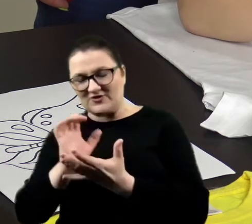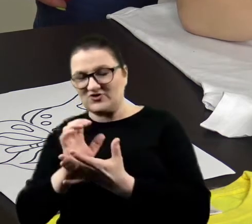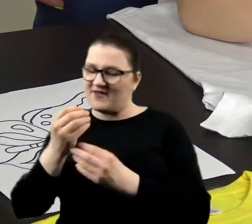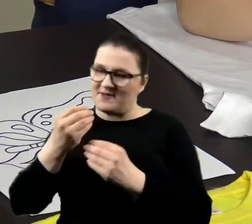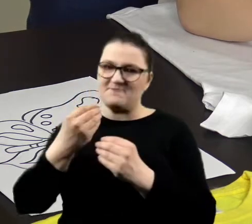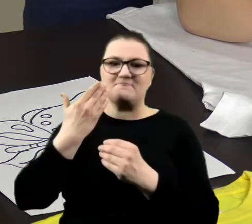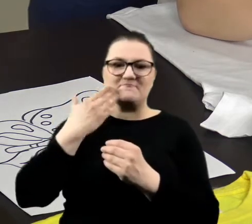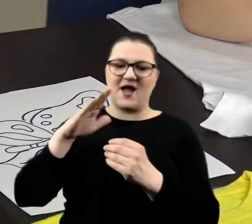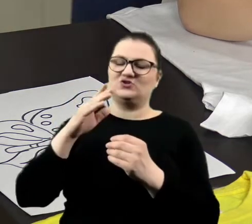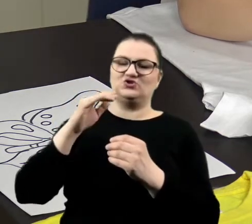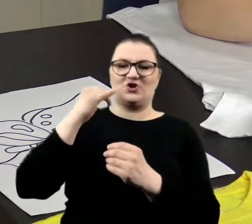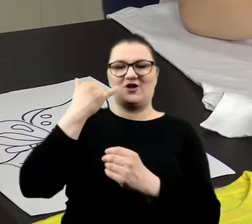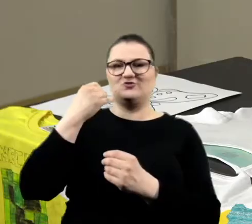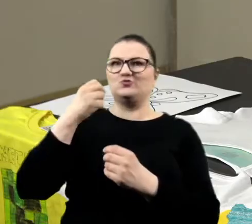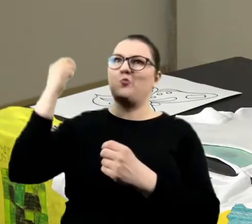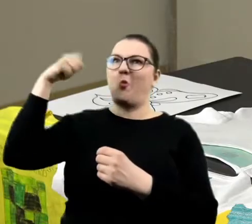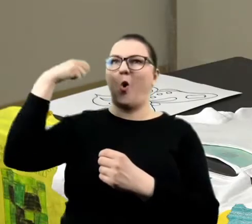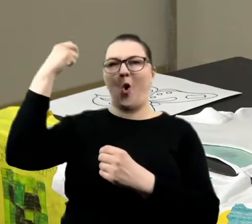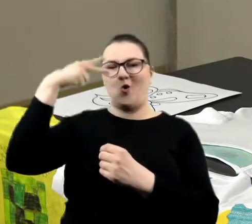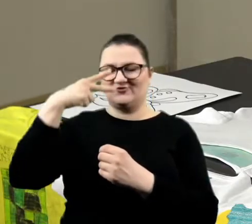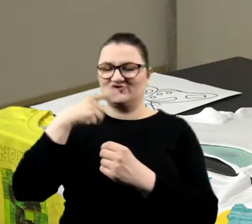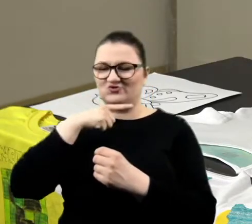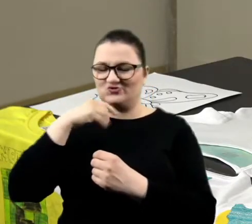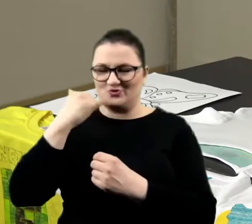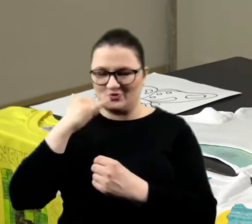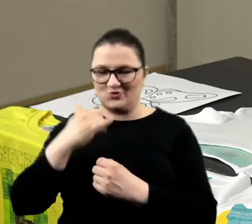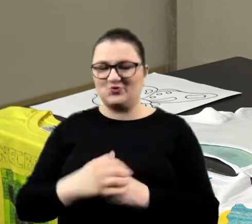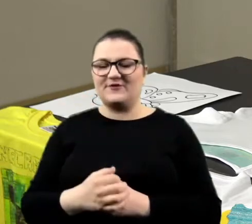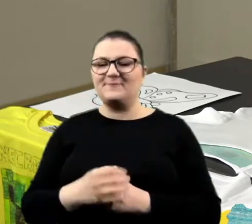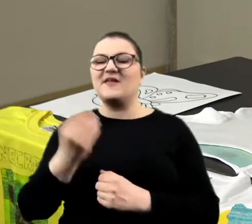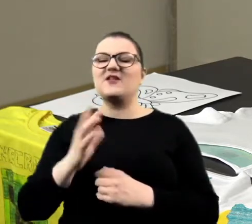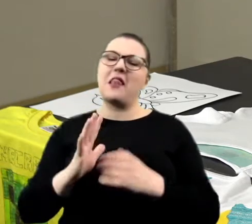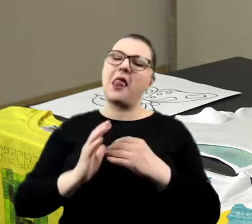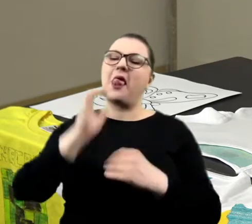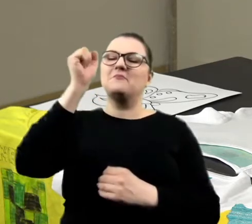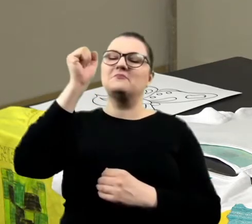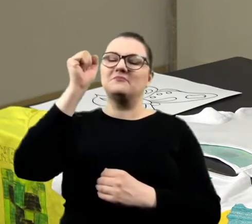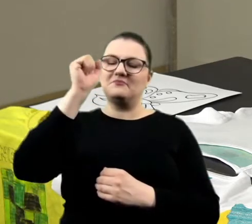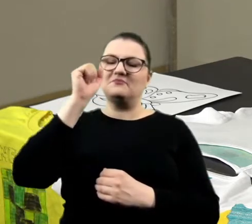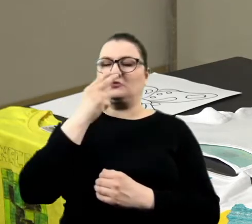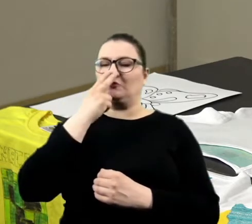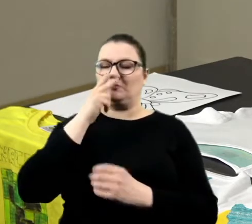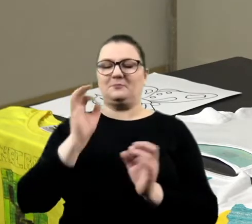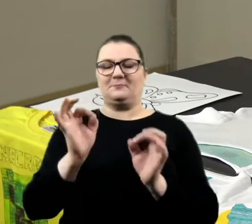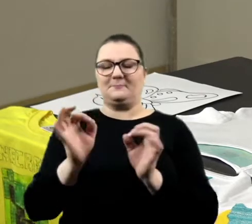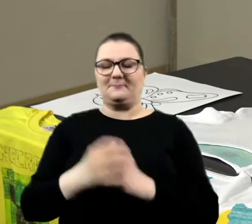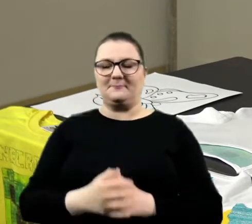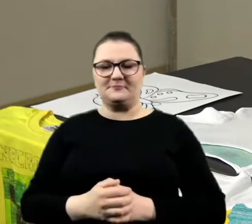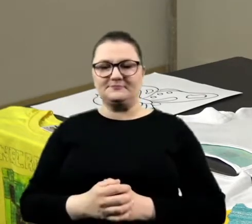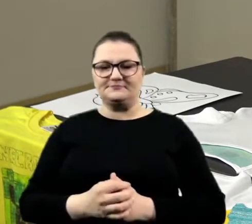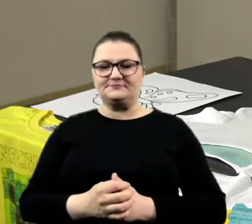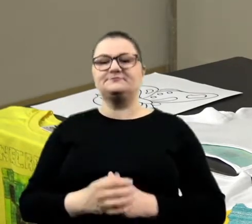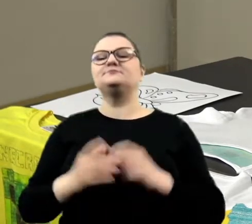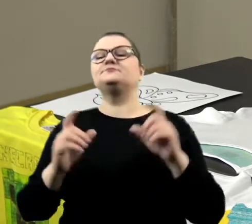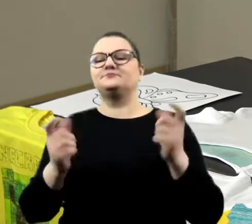słoneczny kolorek. Jeszcze tutaj na samej górze. Zobacz. O, super. Dobra. To